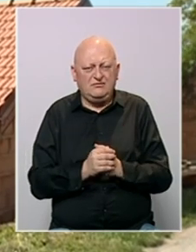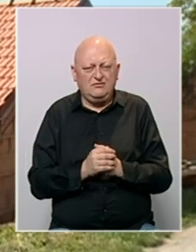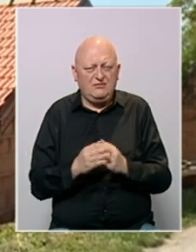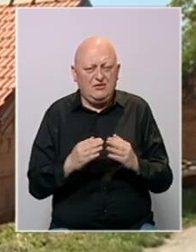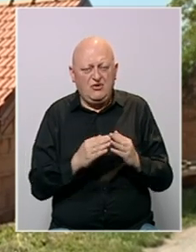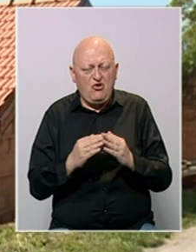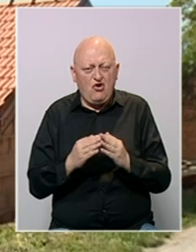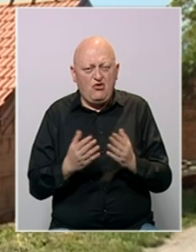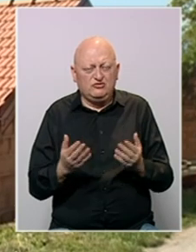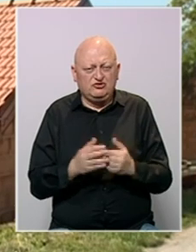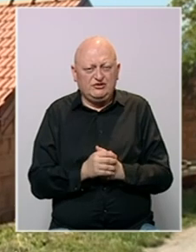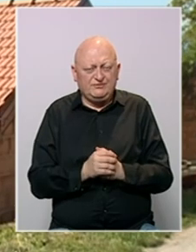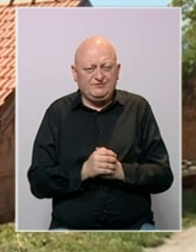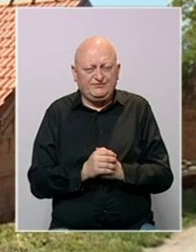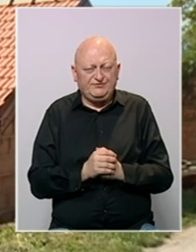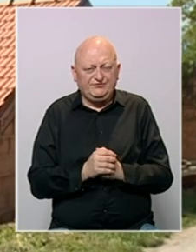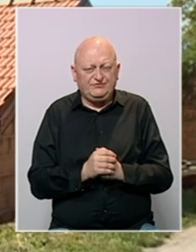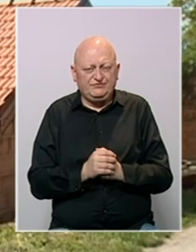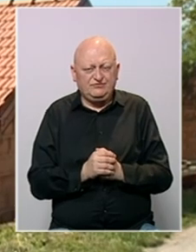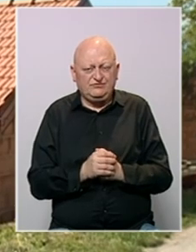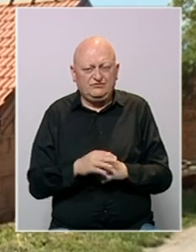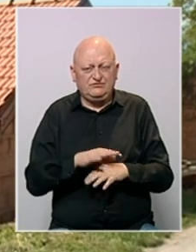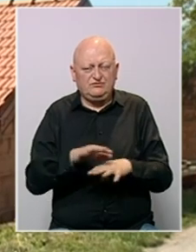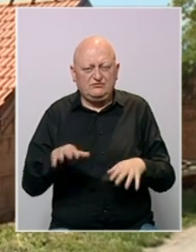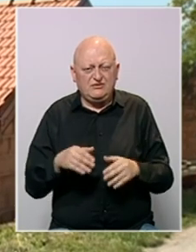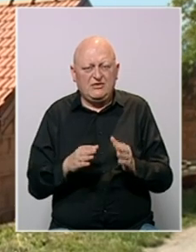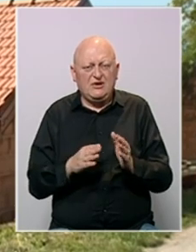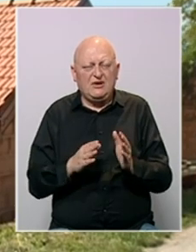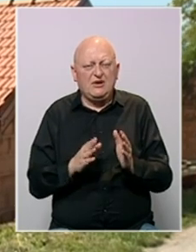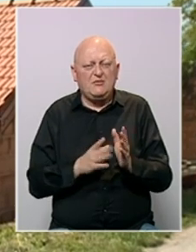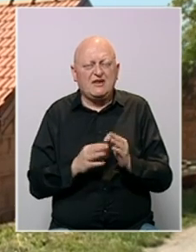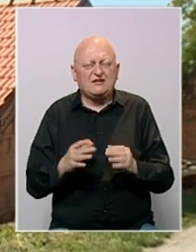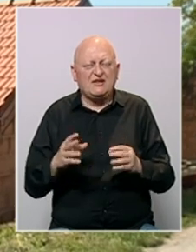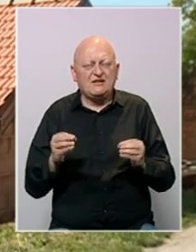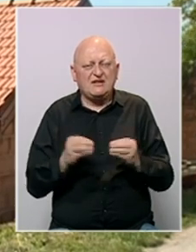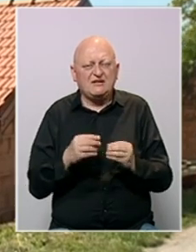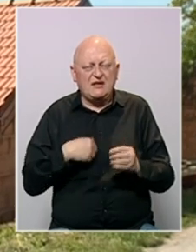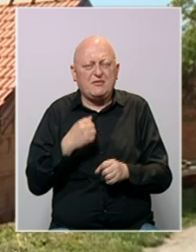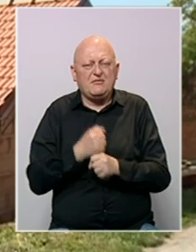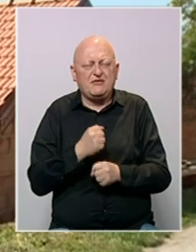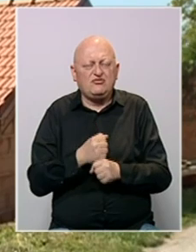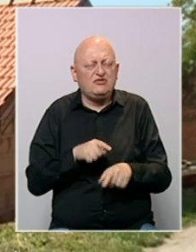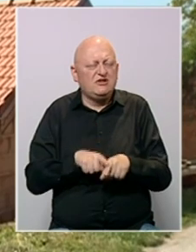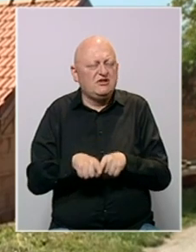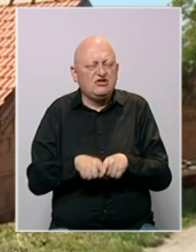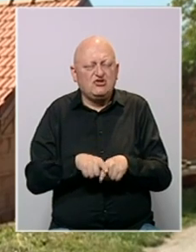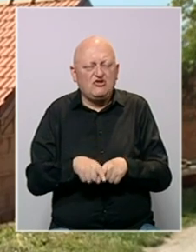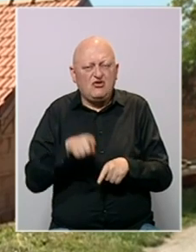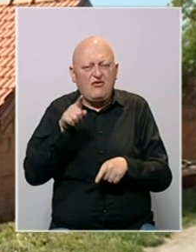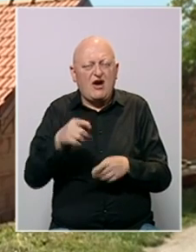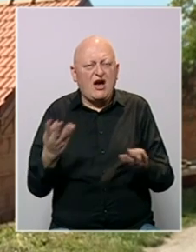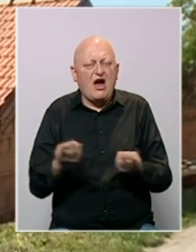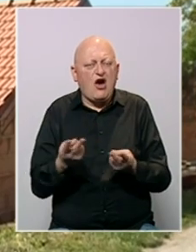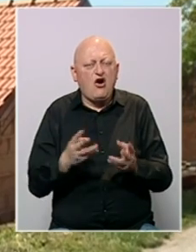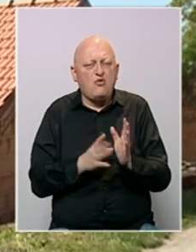komšije i posto svi, mjesna zajednica na problisu imenu kuću, isto ovako